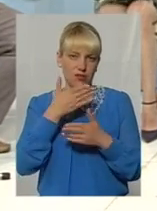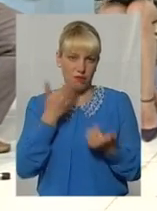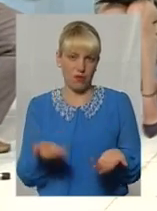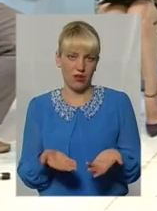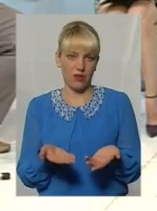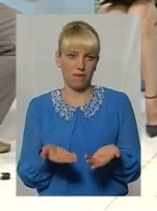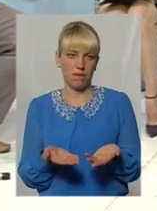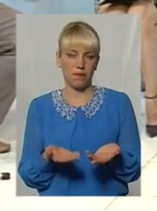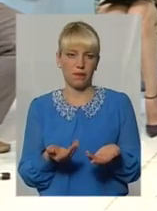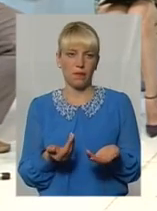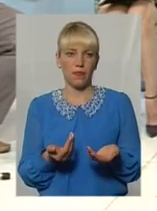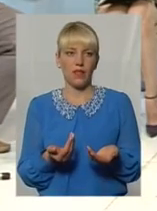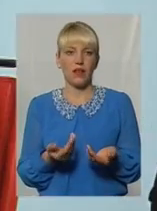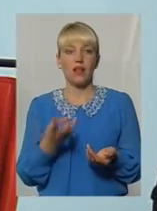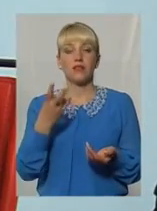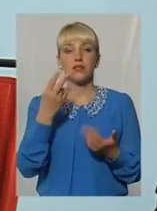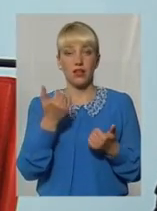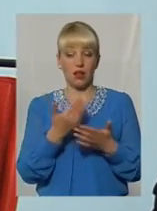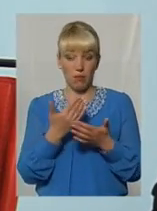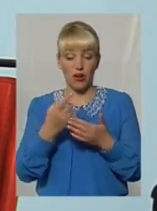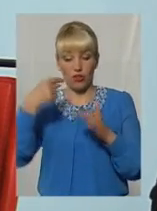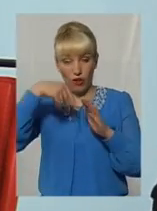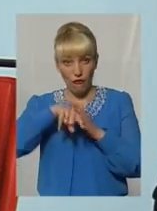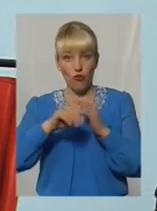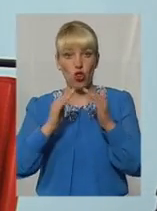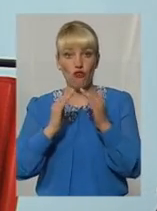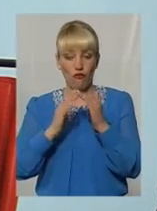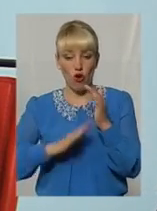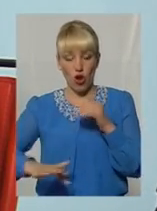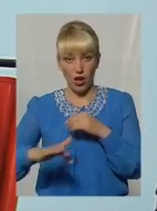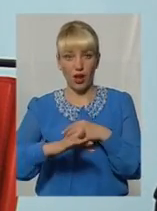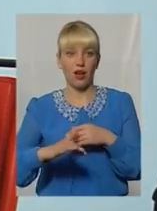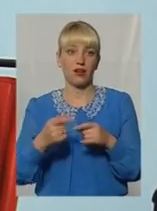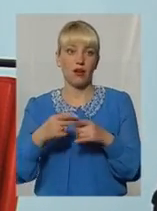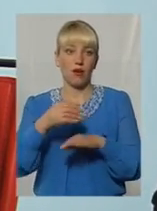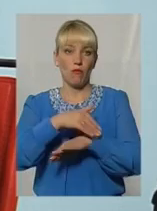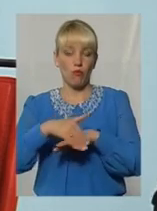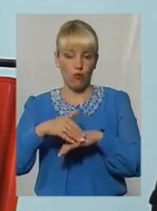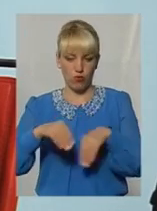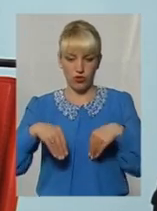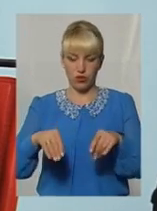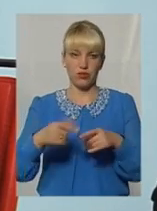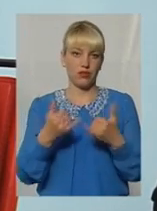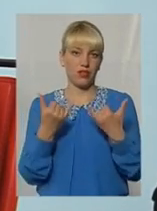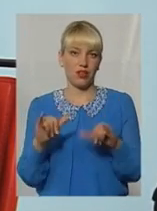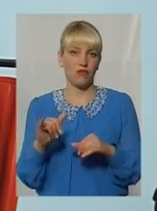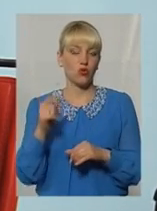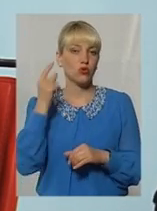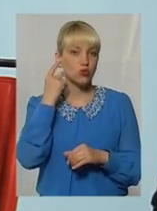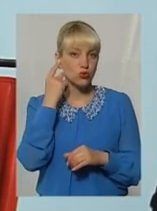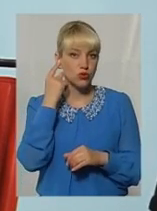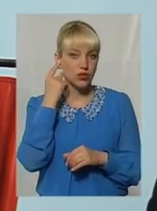зазвичай це в дворах. так, мова йде про двори. Про вуличне насадження, ну, досить дивно таке чути, тим більше, що...